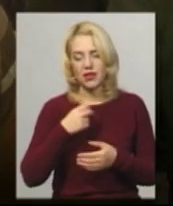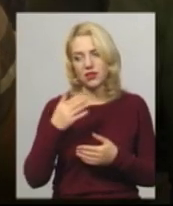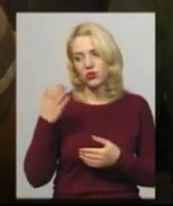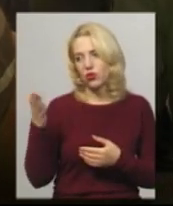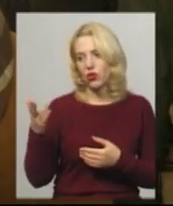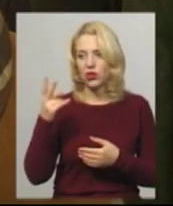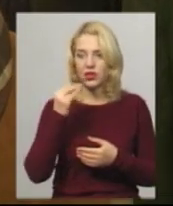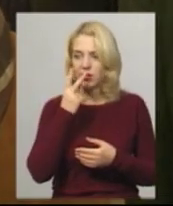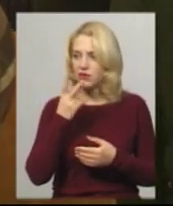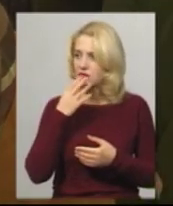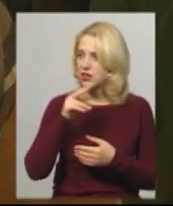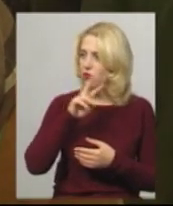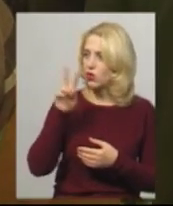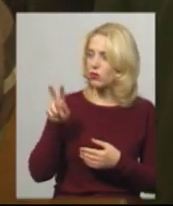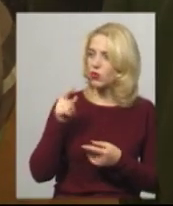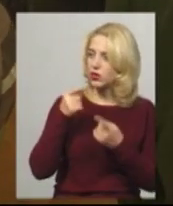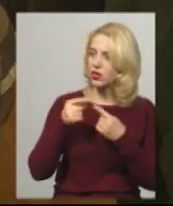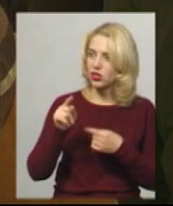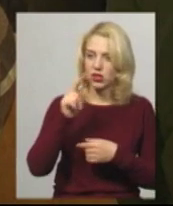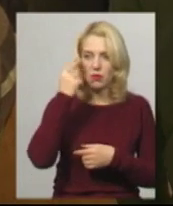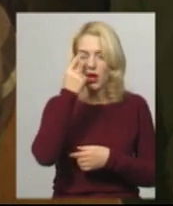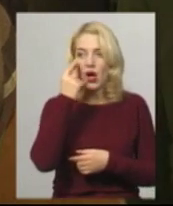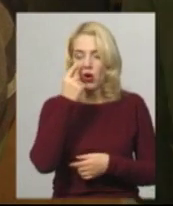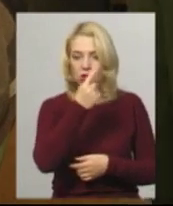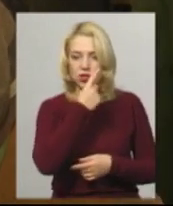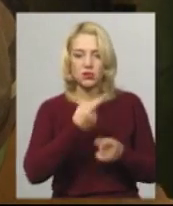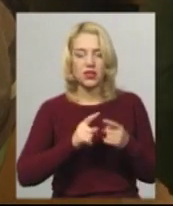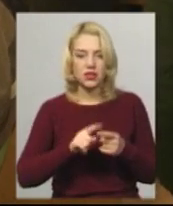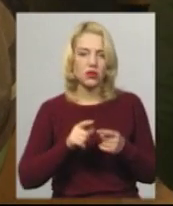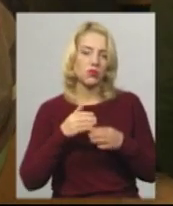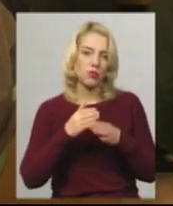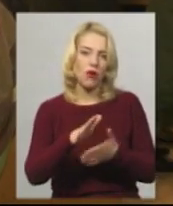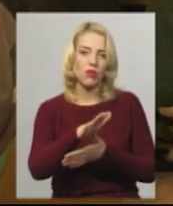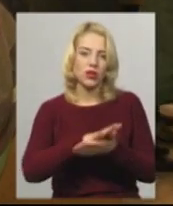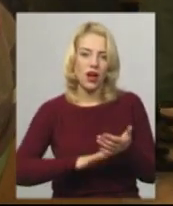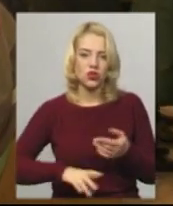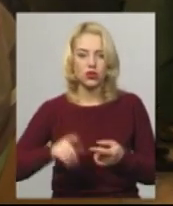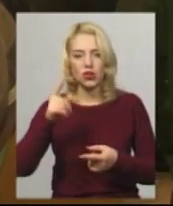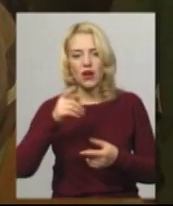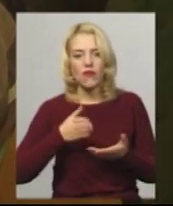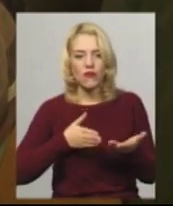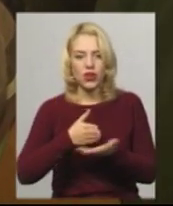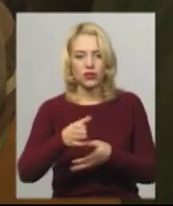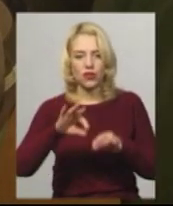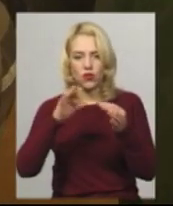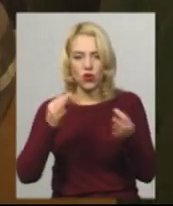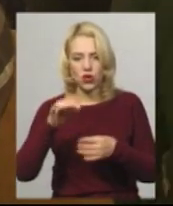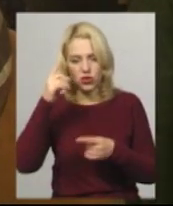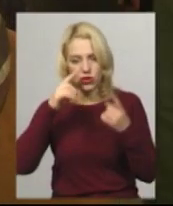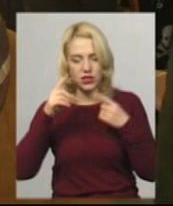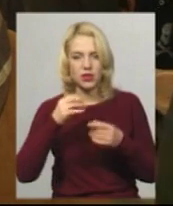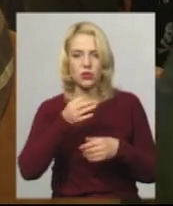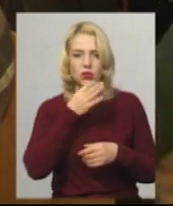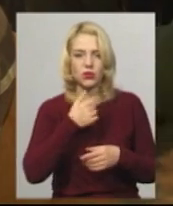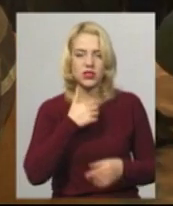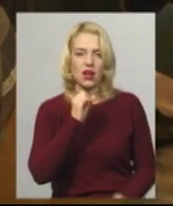дивишся свої роботи, не мов би іншими очима. І це допомагає в подальшому, у творчості, в подальшому напрямку. Сподобались роботи, дуже цікаві Антонюк,